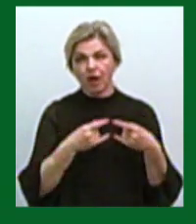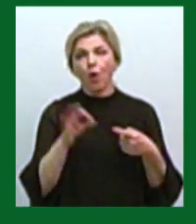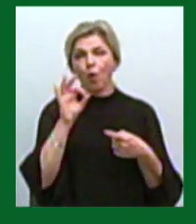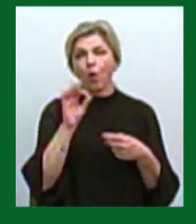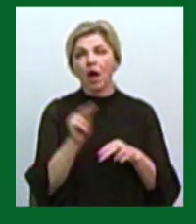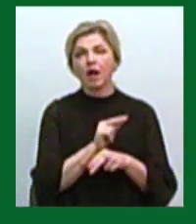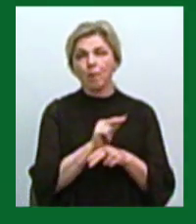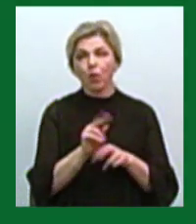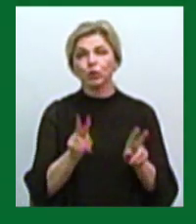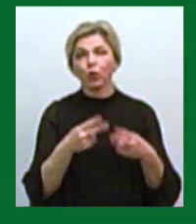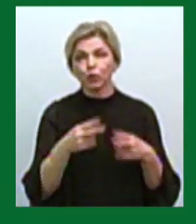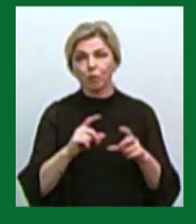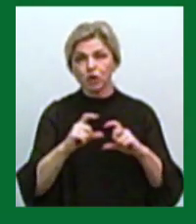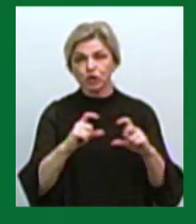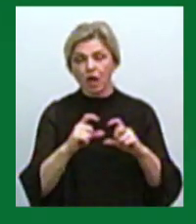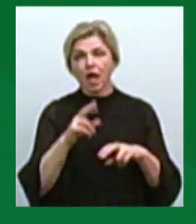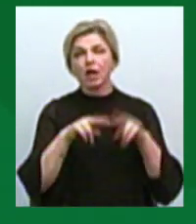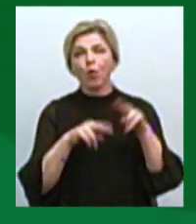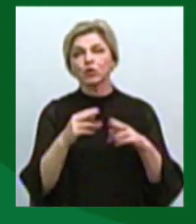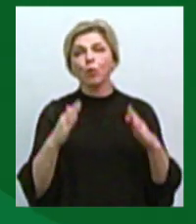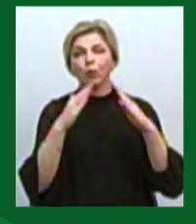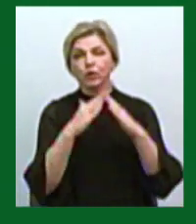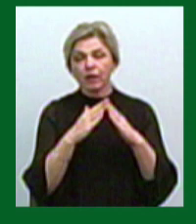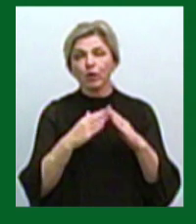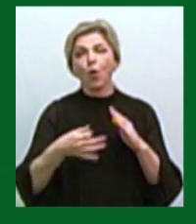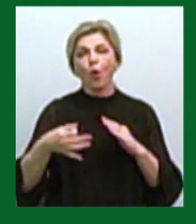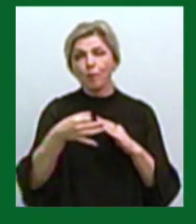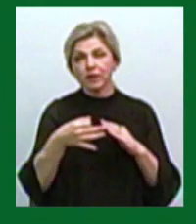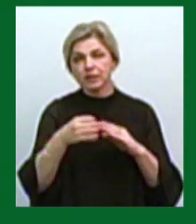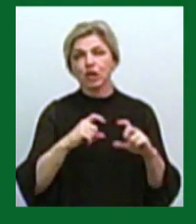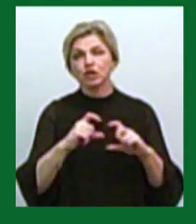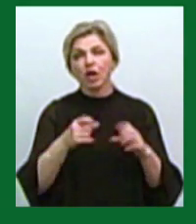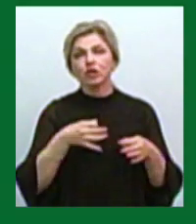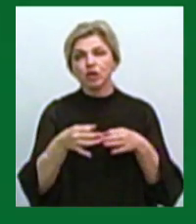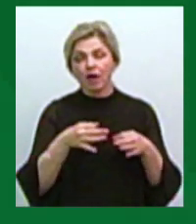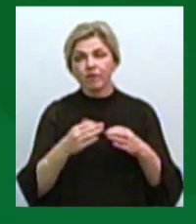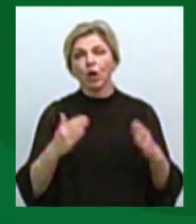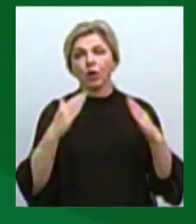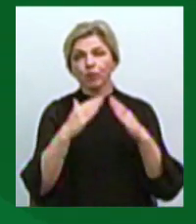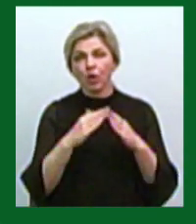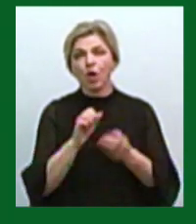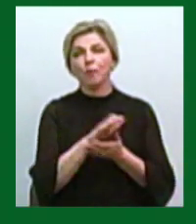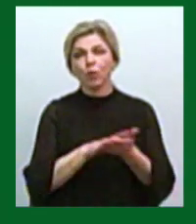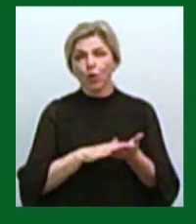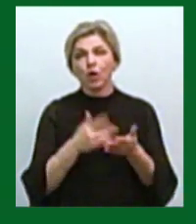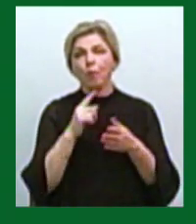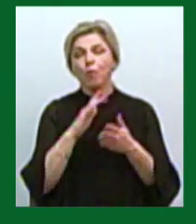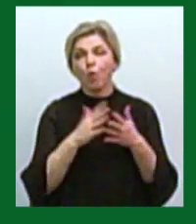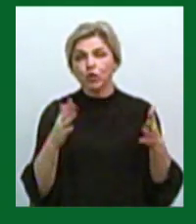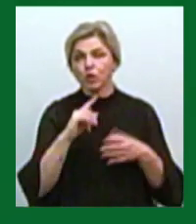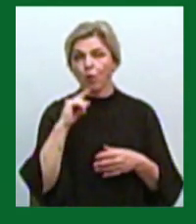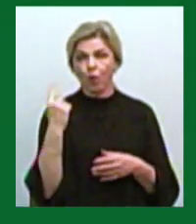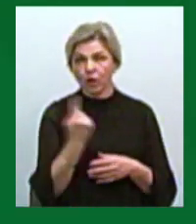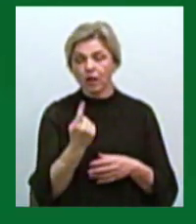реконструкція будівлі Миколаївського обласного шахово-шашкового клубу імені Миколи Шелеста триває більше року. Як